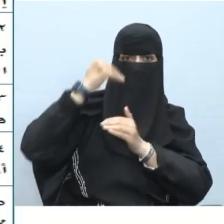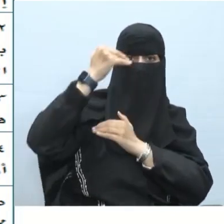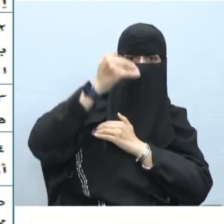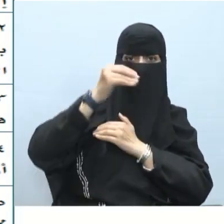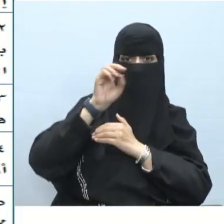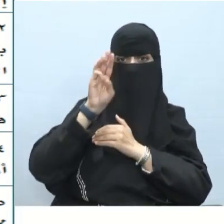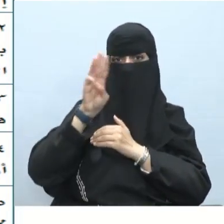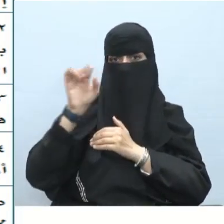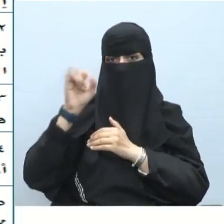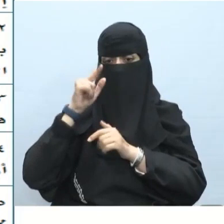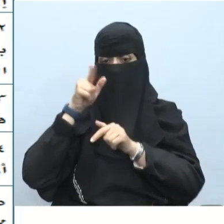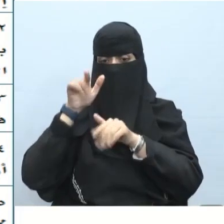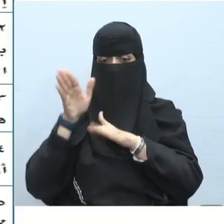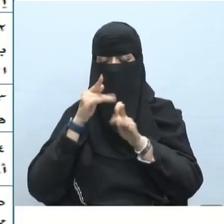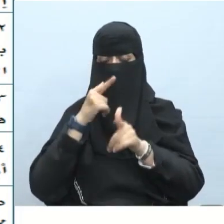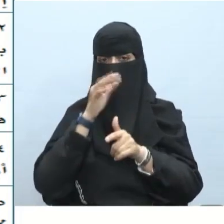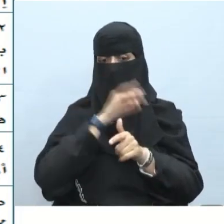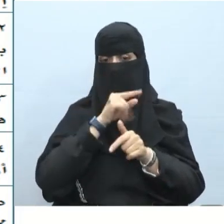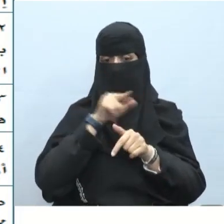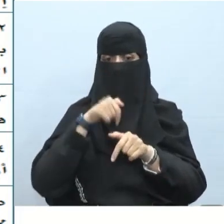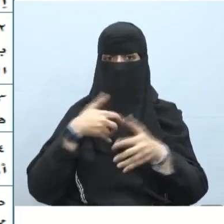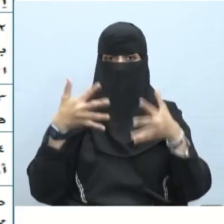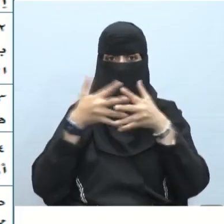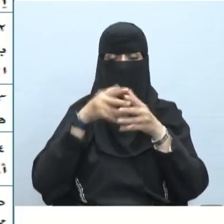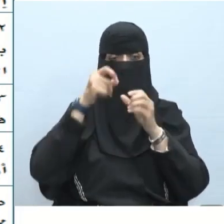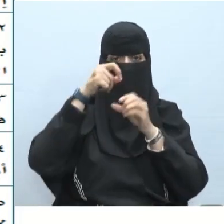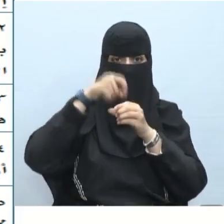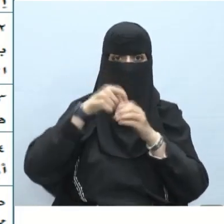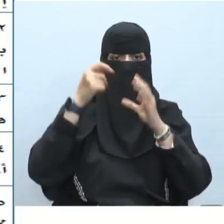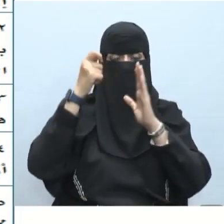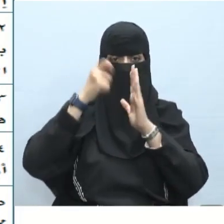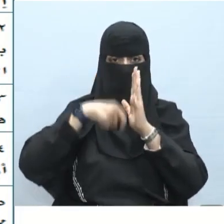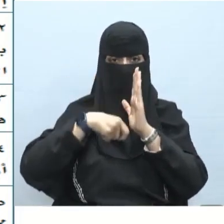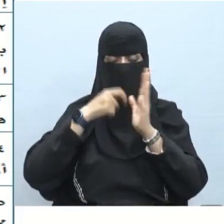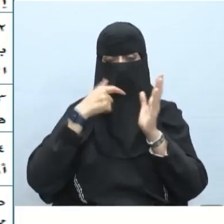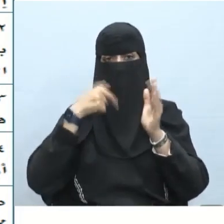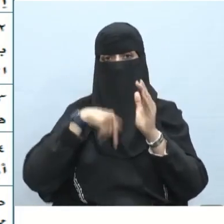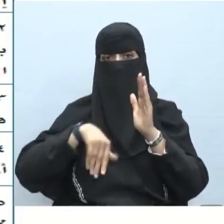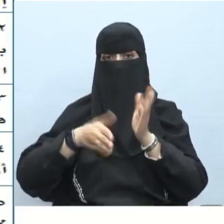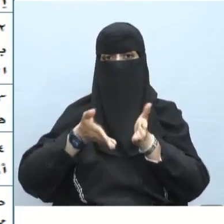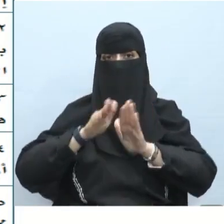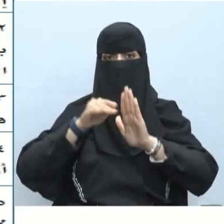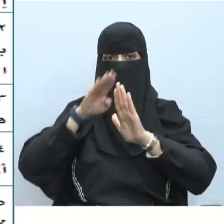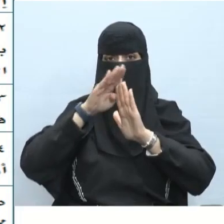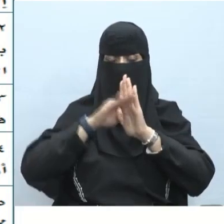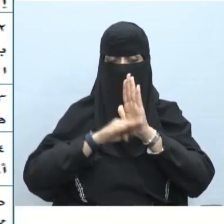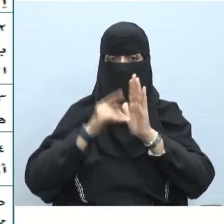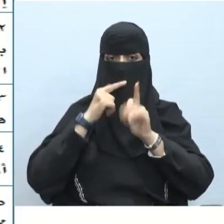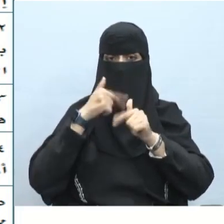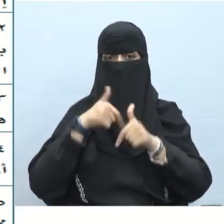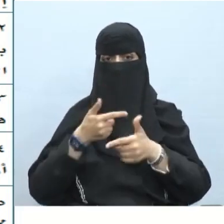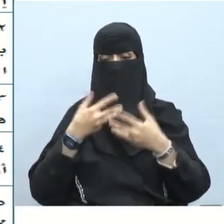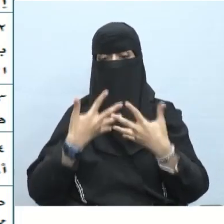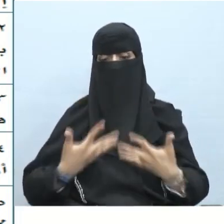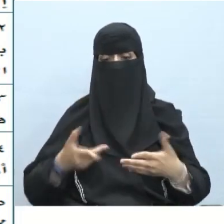ثم وماذا يفيد قلنا الاشتراك في الحكم كما تفيد الترتيب مع التراخي